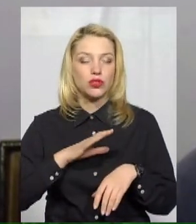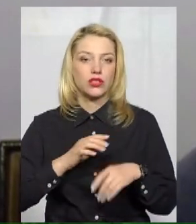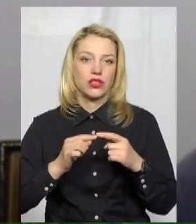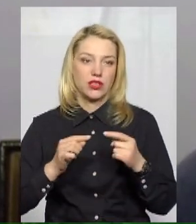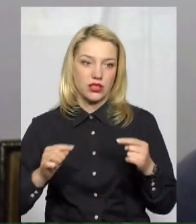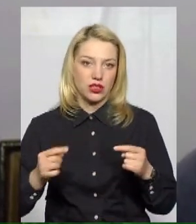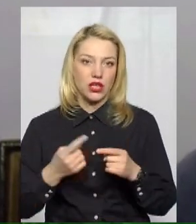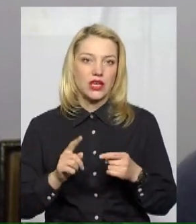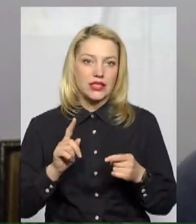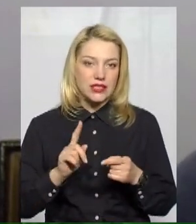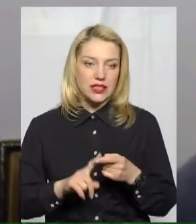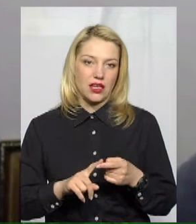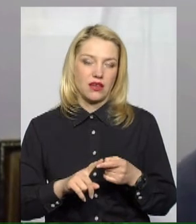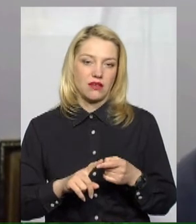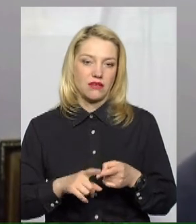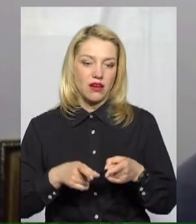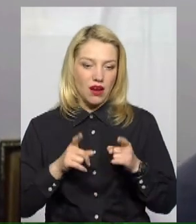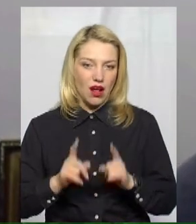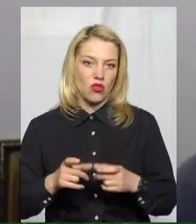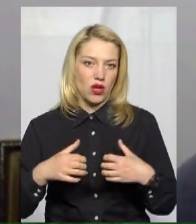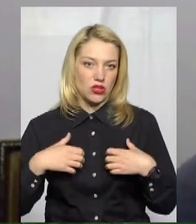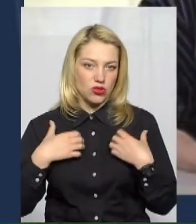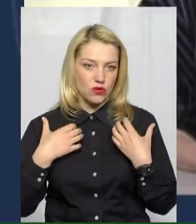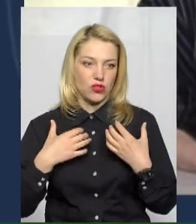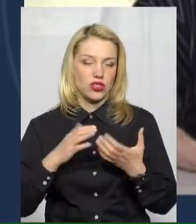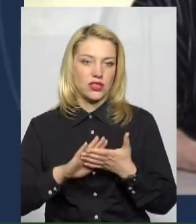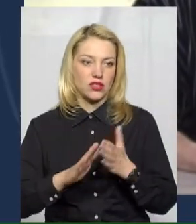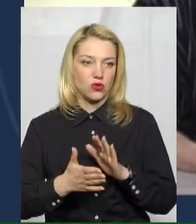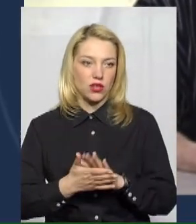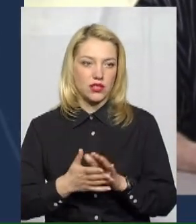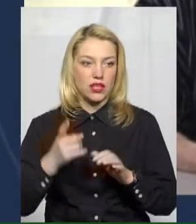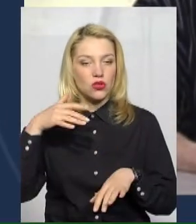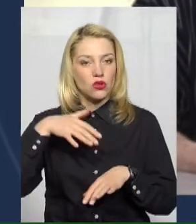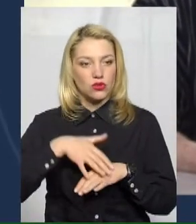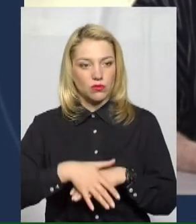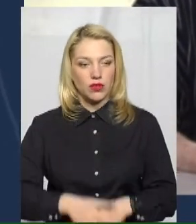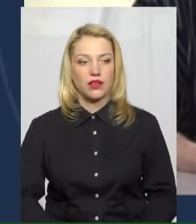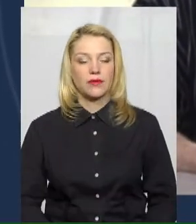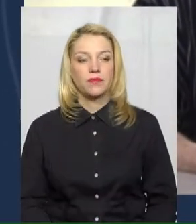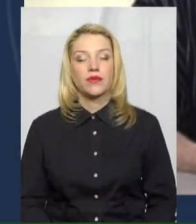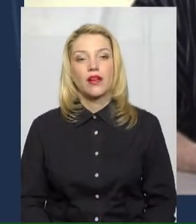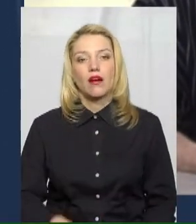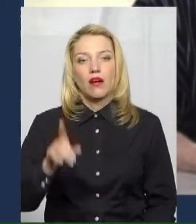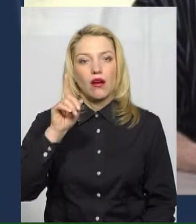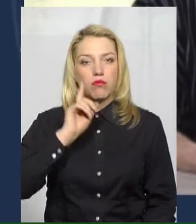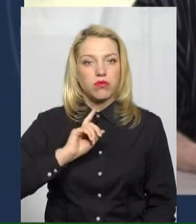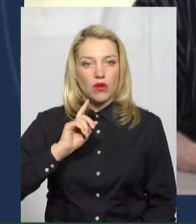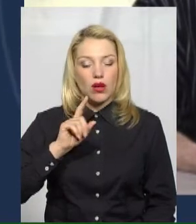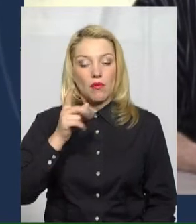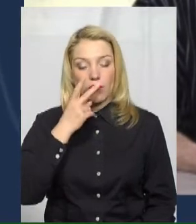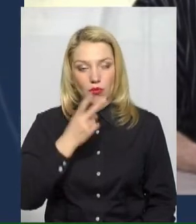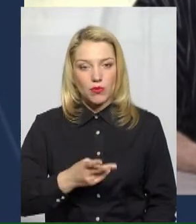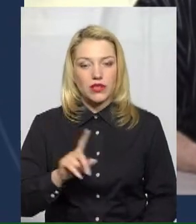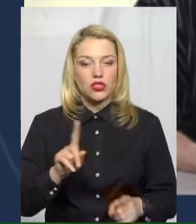катастрофічна ситуація. Розуміло, пане Павле, попри те, що заборгованість мала місце,